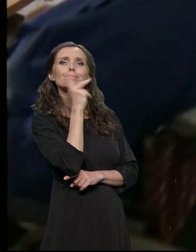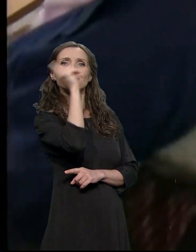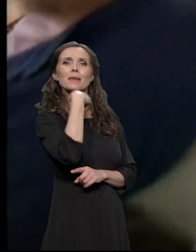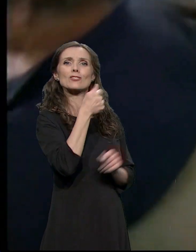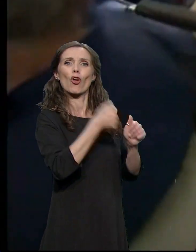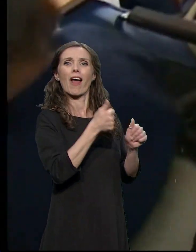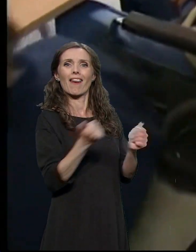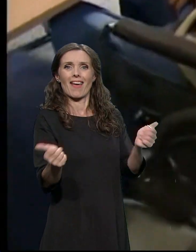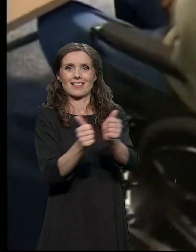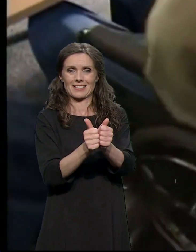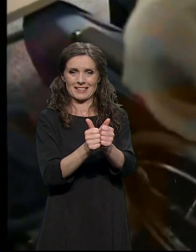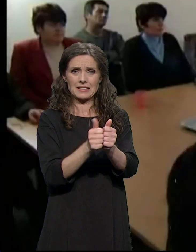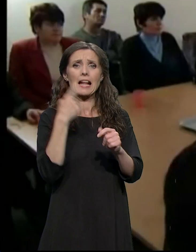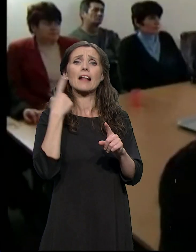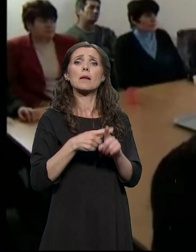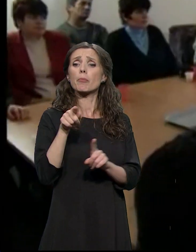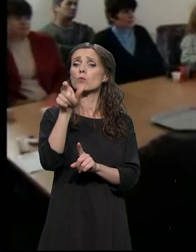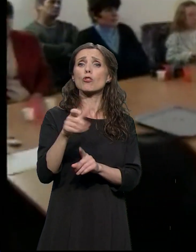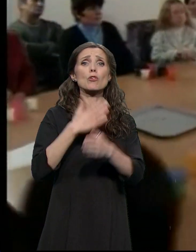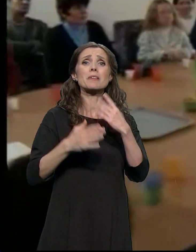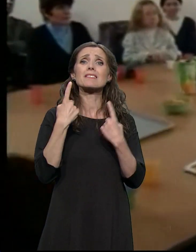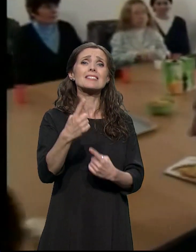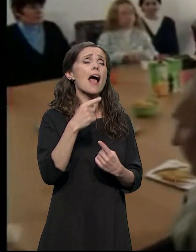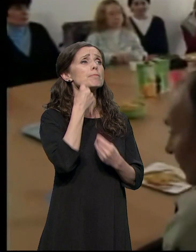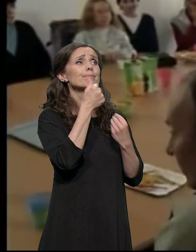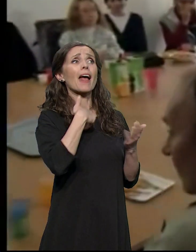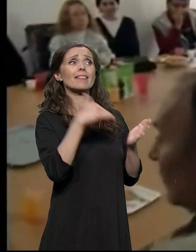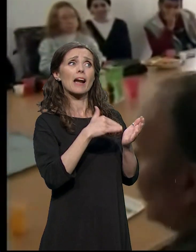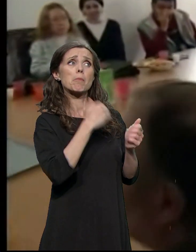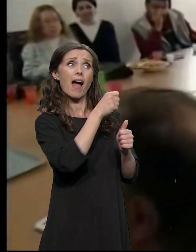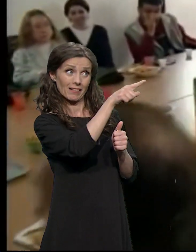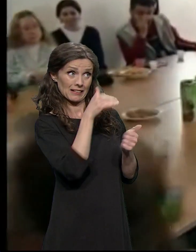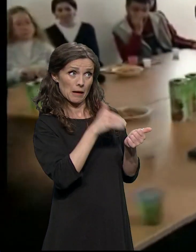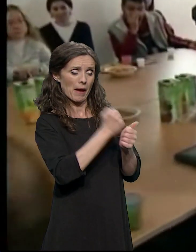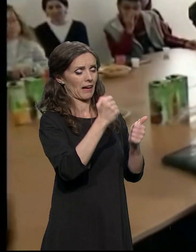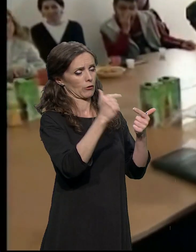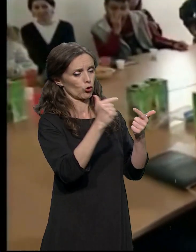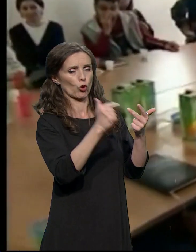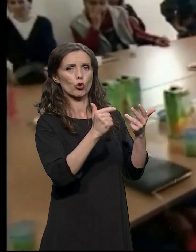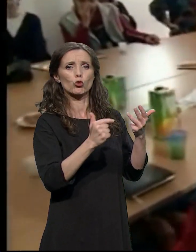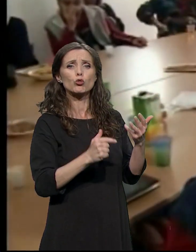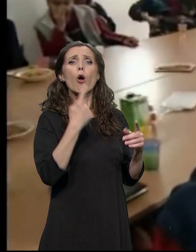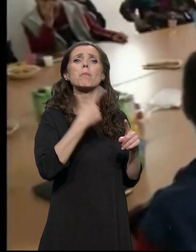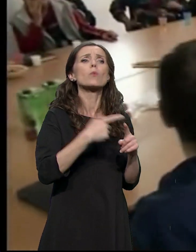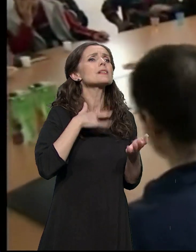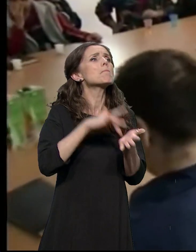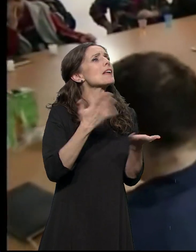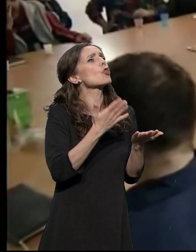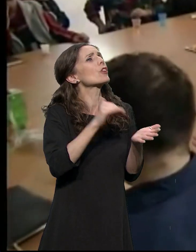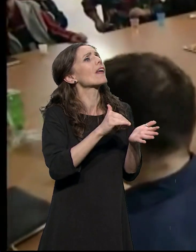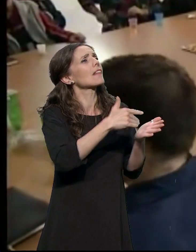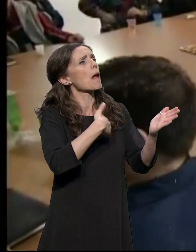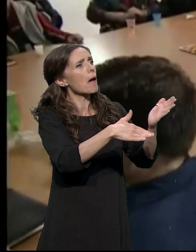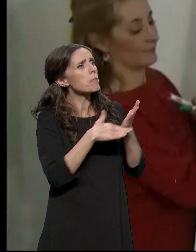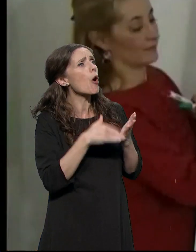određuje obis posla. Korisnici sami određuju mesto i vreme kada će se usluga